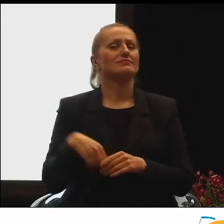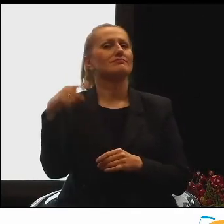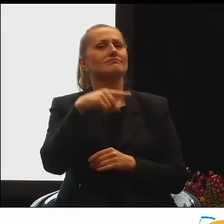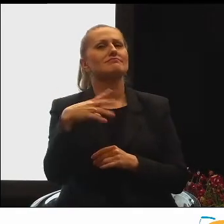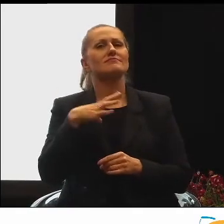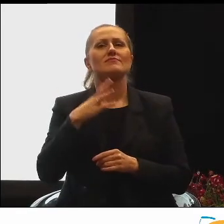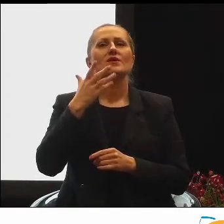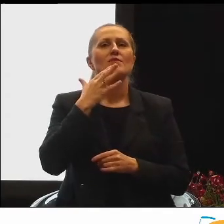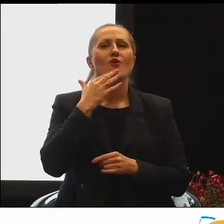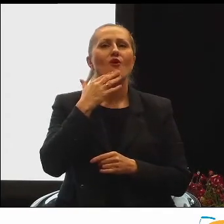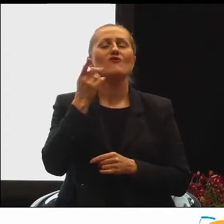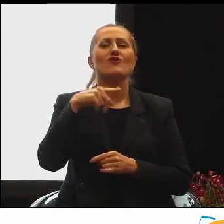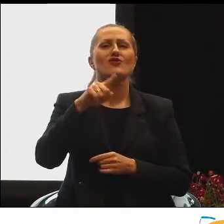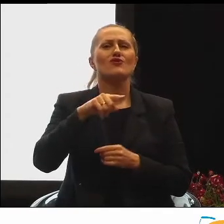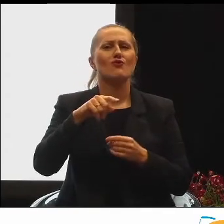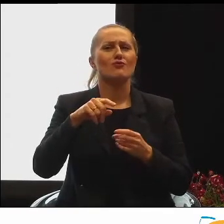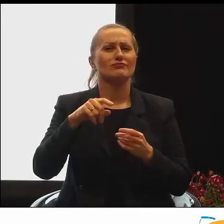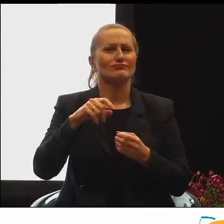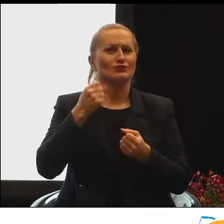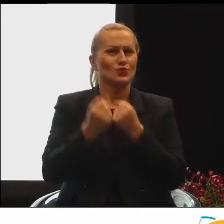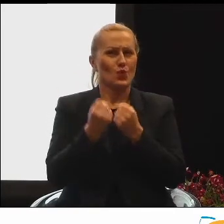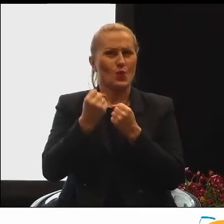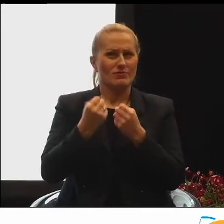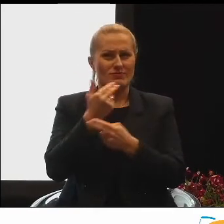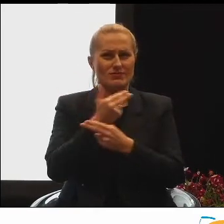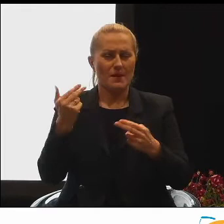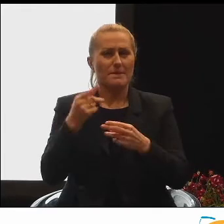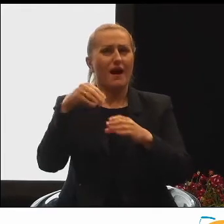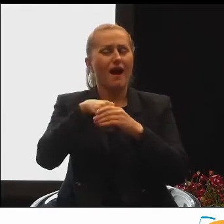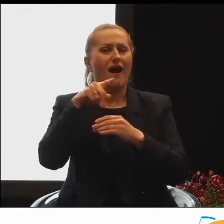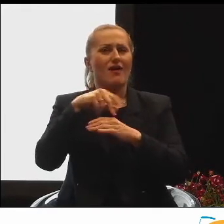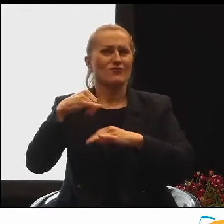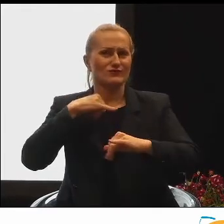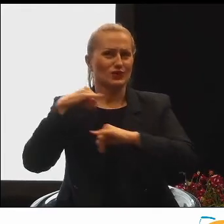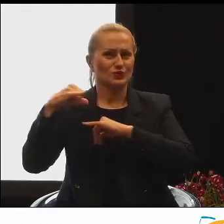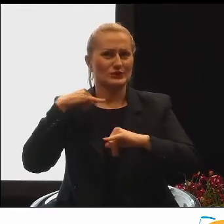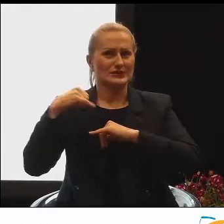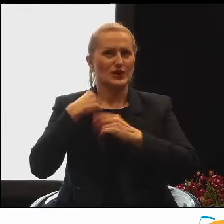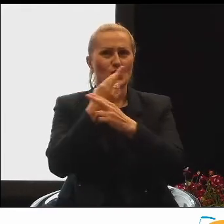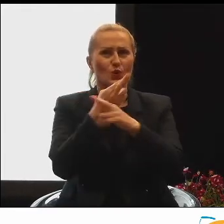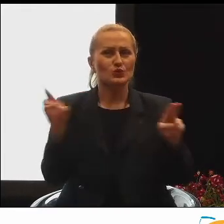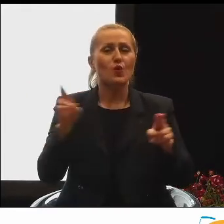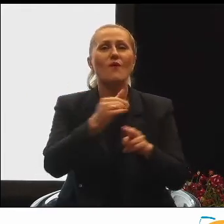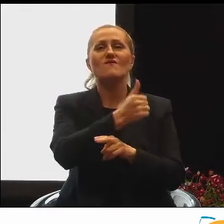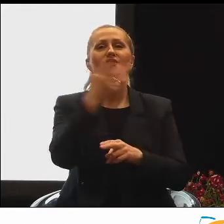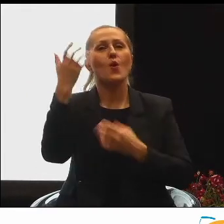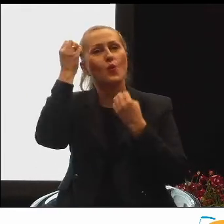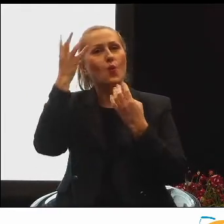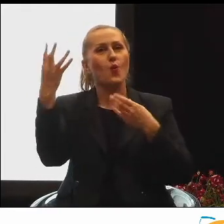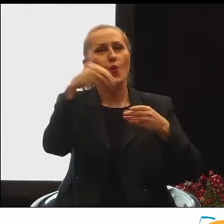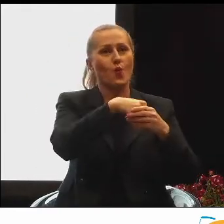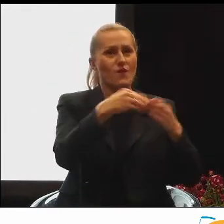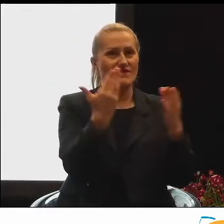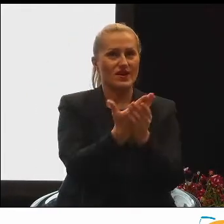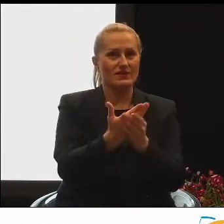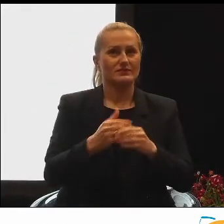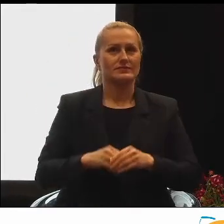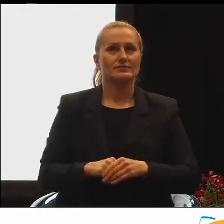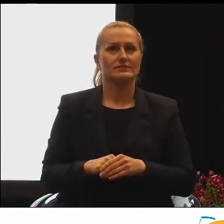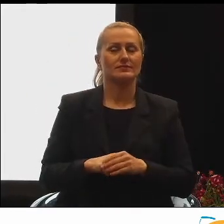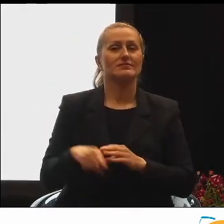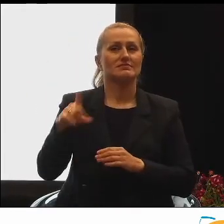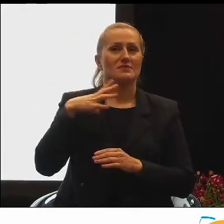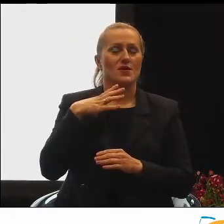Wspomniałaś o wyzwaniach, jeśli chodzi o zarządzanie różnorodnością, czyli wielokulturowość w firmie, która